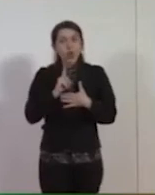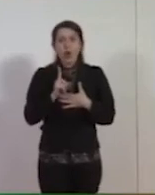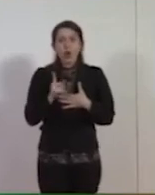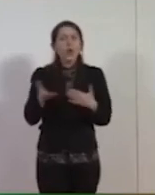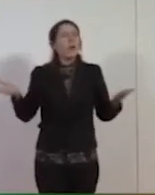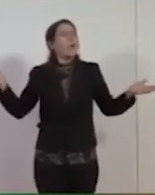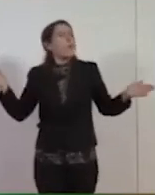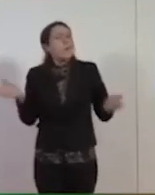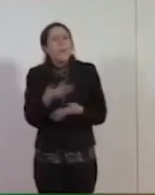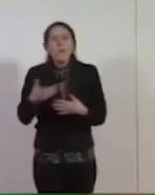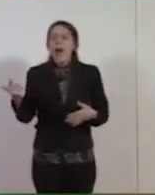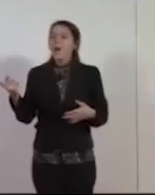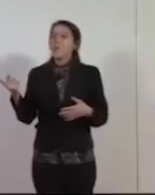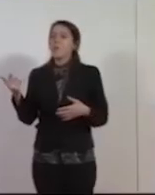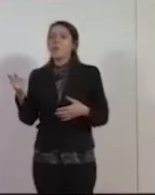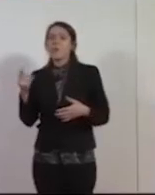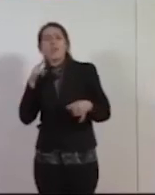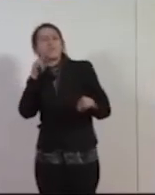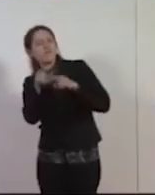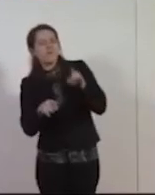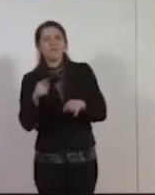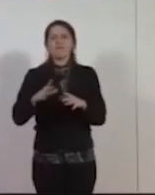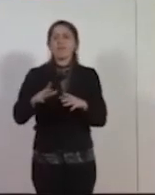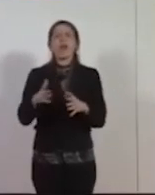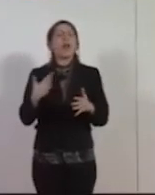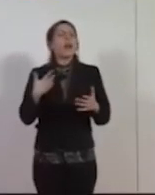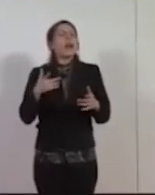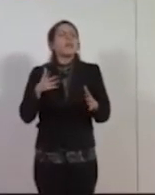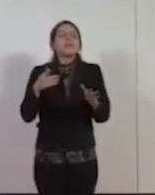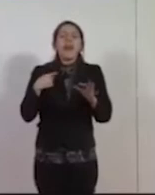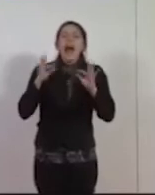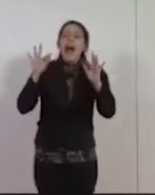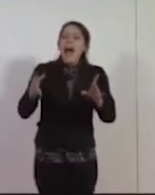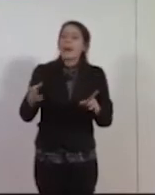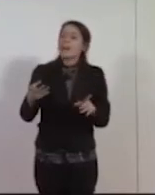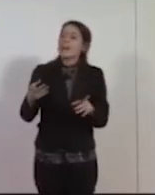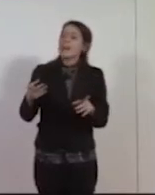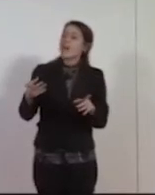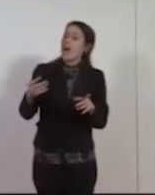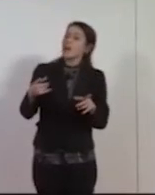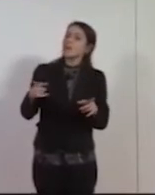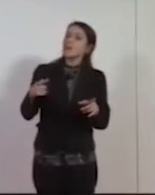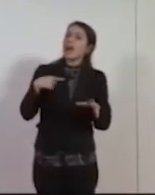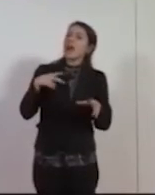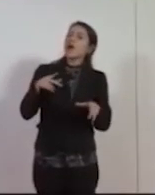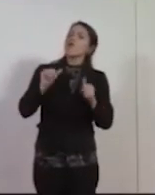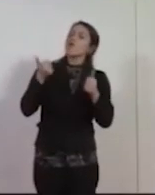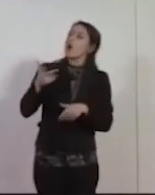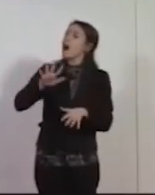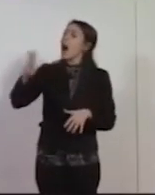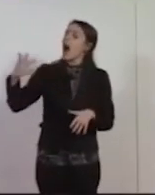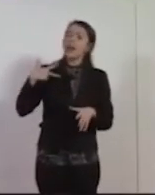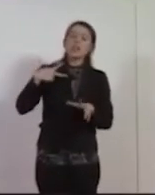quanto possa essere aspra la battaglia politica che possiamo fare su delle idee, deve portarci ad un non riconoscimento dell'altro